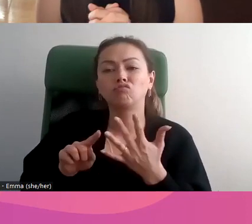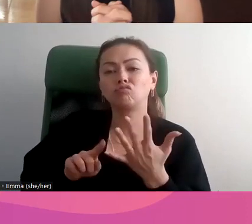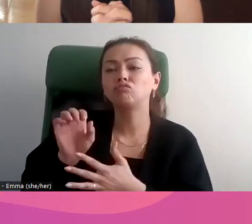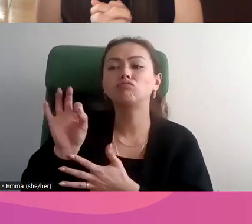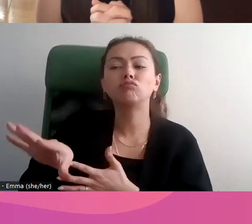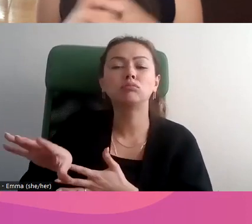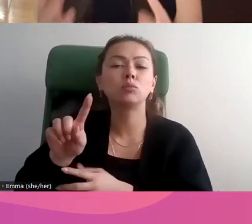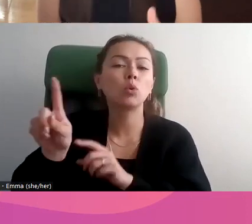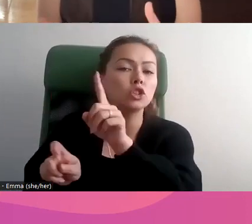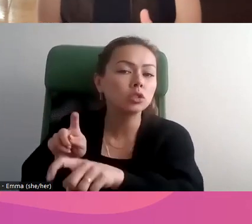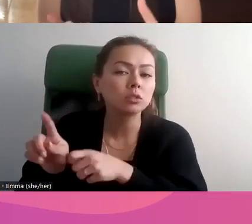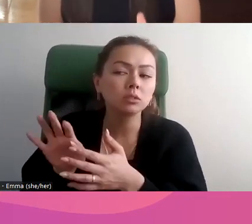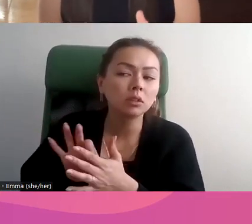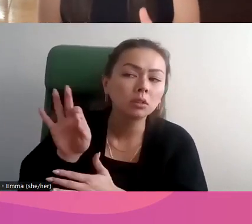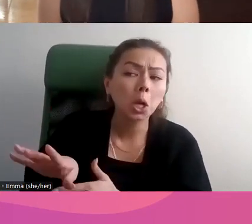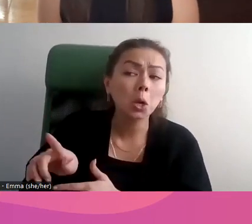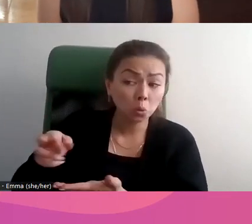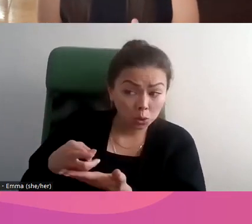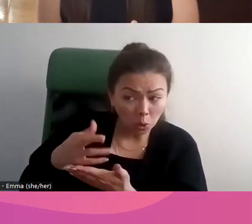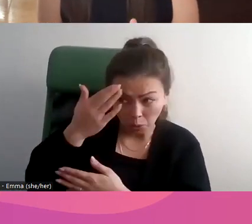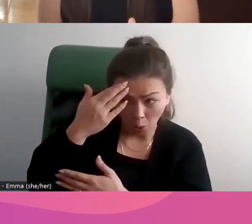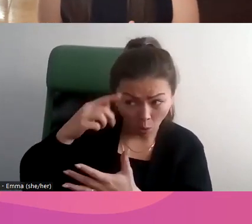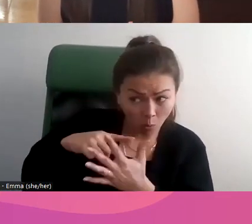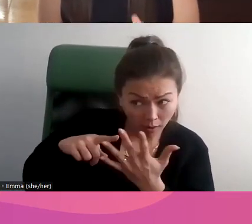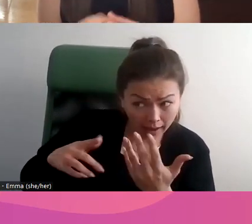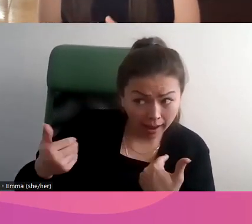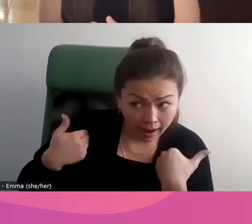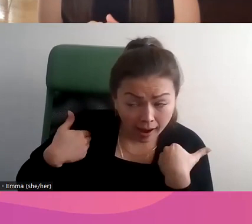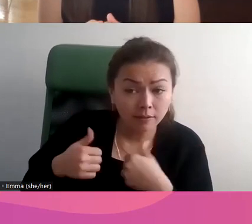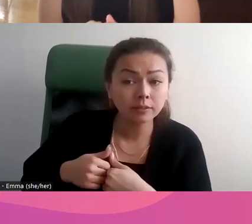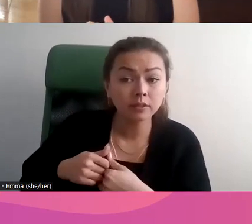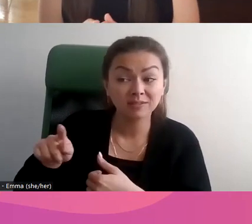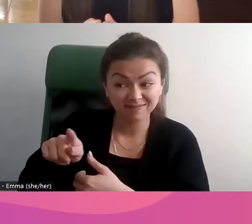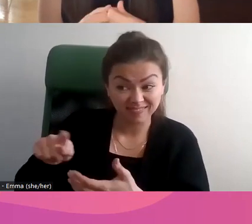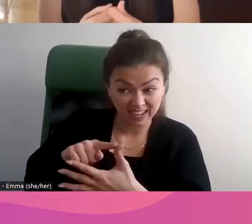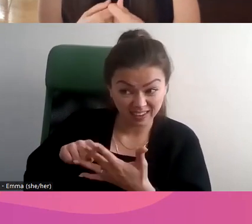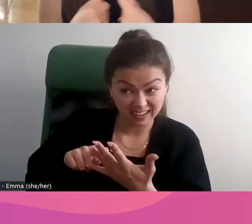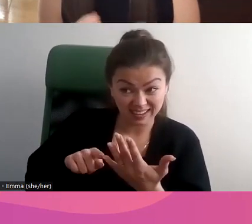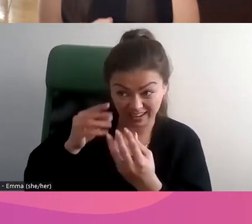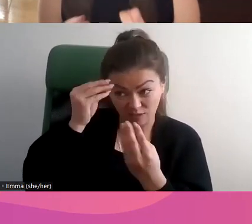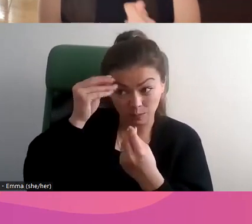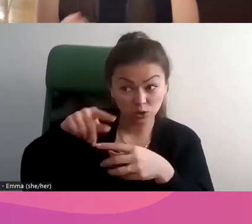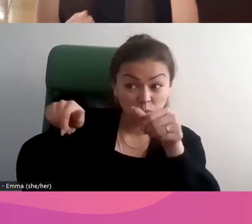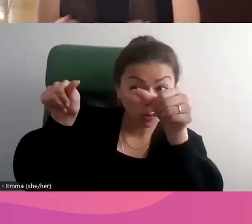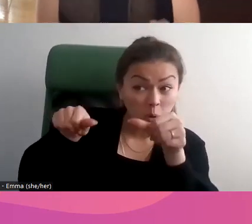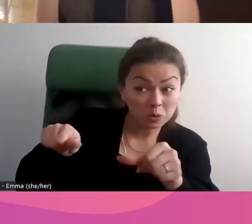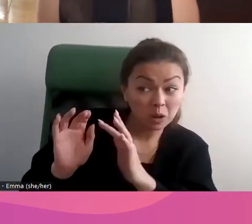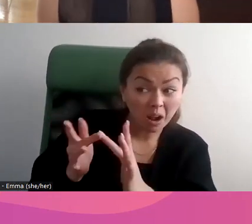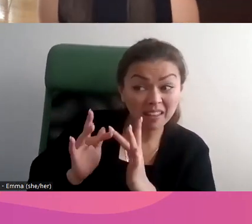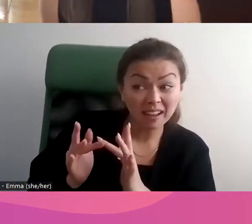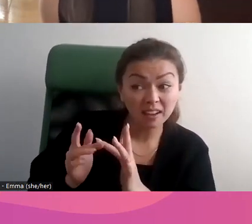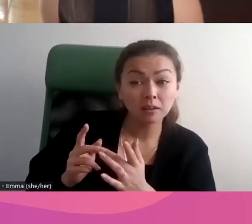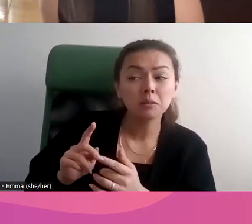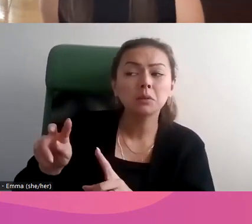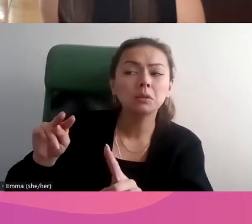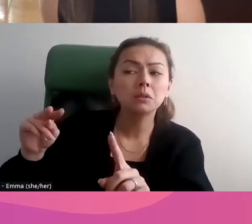publient et qu'ils pensent à la façon dont les gens pourraient utiliser leur renseignement à mauvais escient. On ne veut